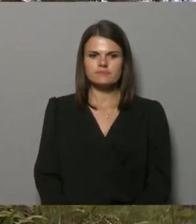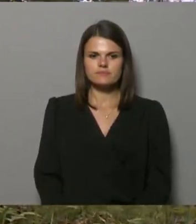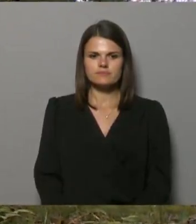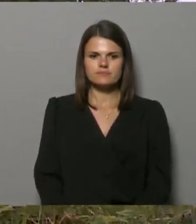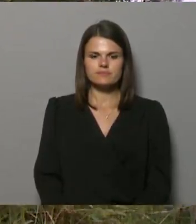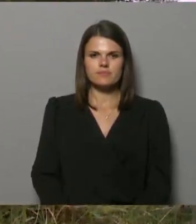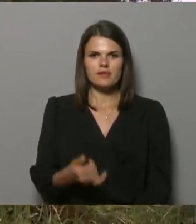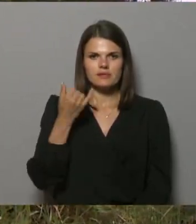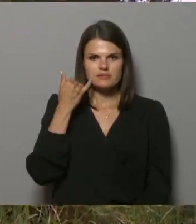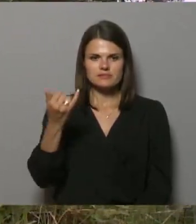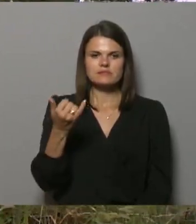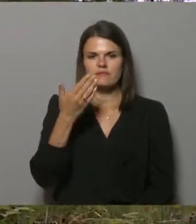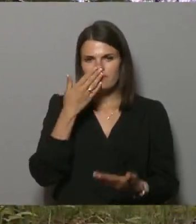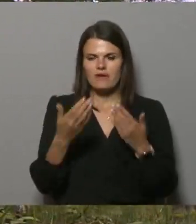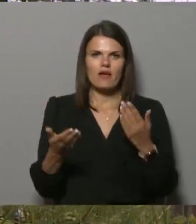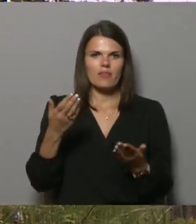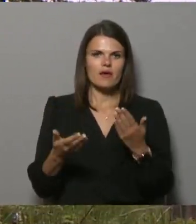Tā tad zvanam.